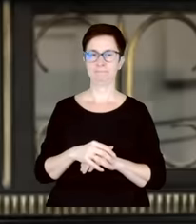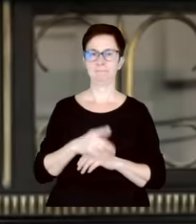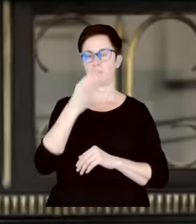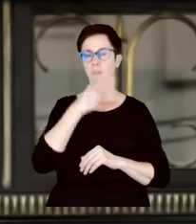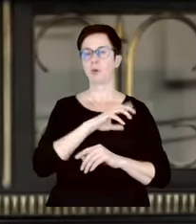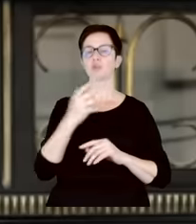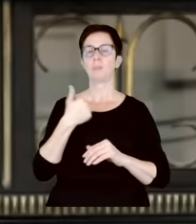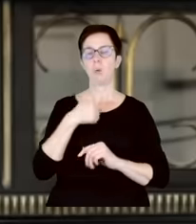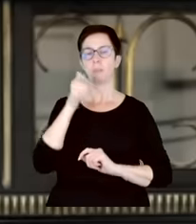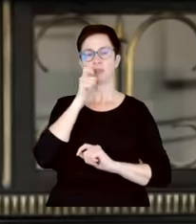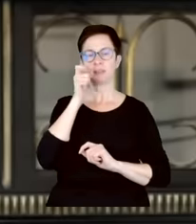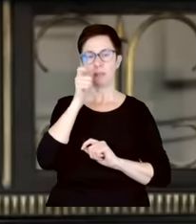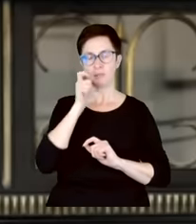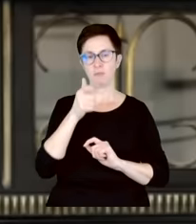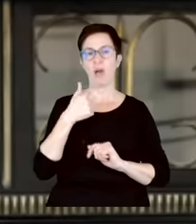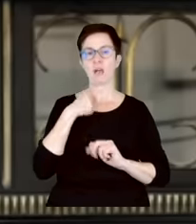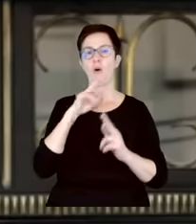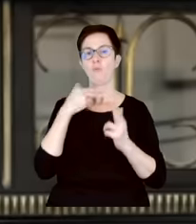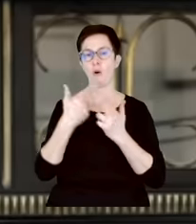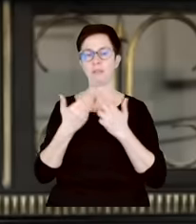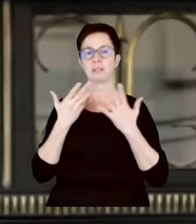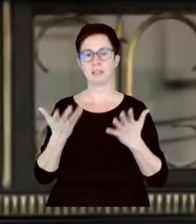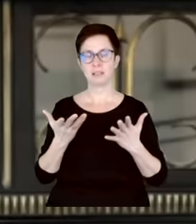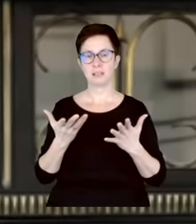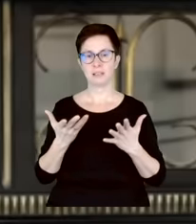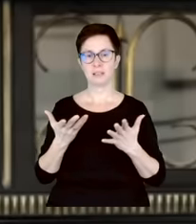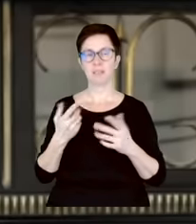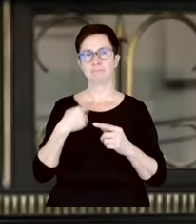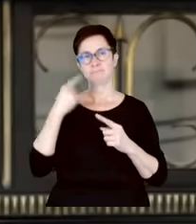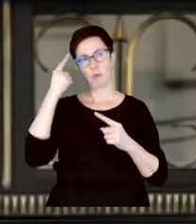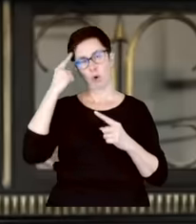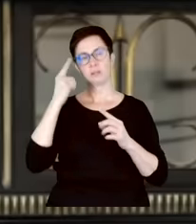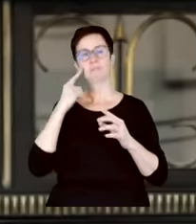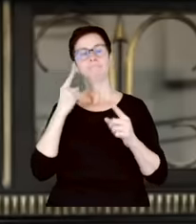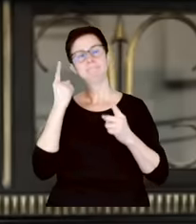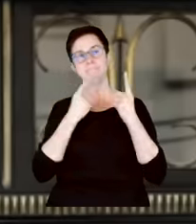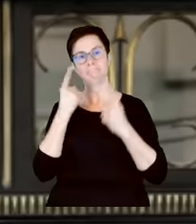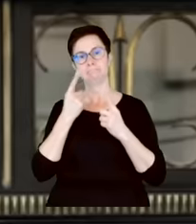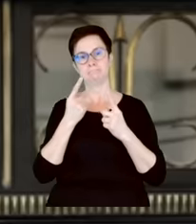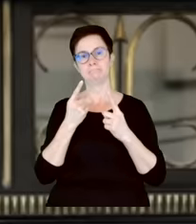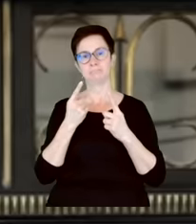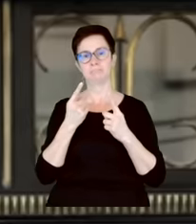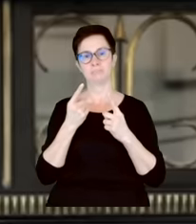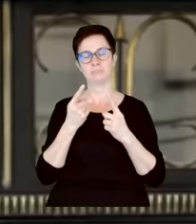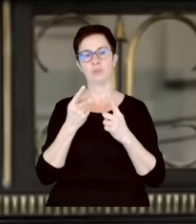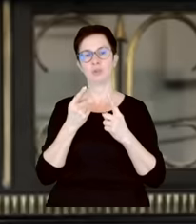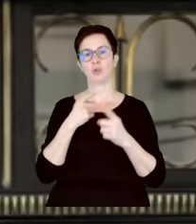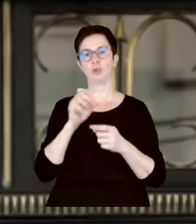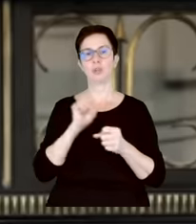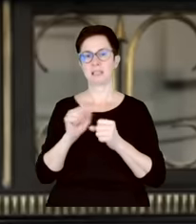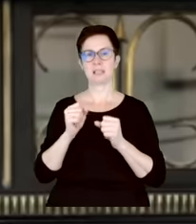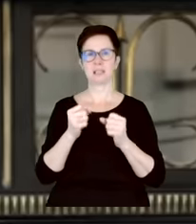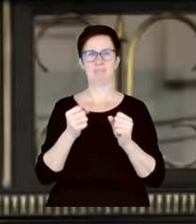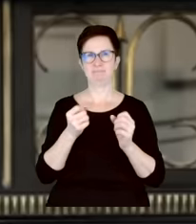przestępstwa, więc ja odpowiadam Panu redaktorowi, że na logikę i to bym powiedziała już średnio wyraśnięte dziecko wie, że to jest fizycznie niemożliwe